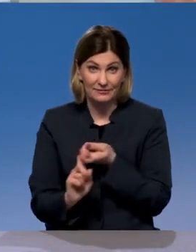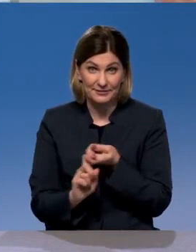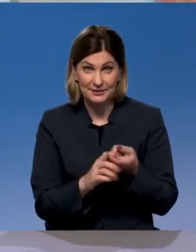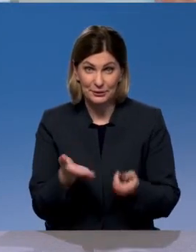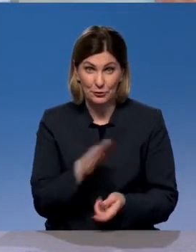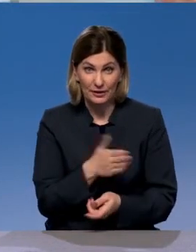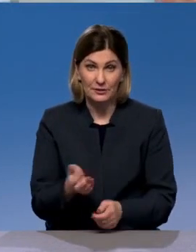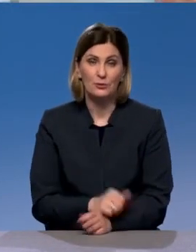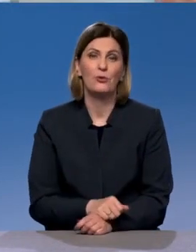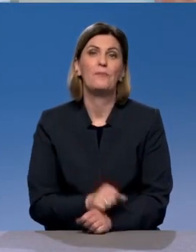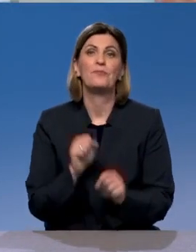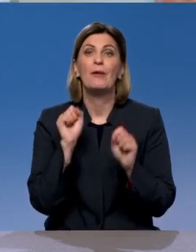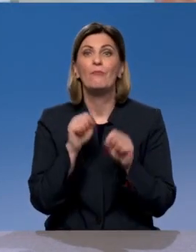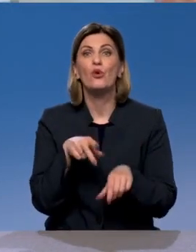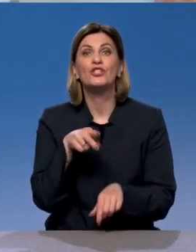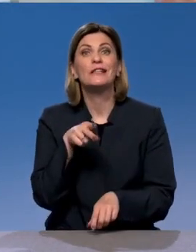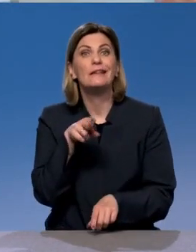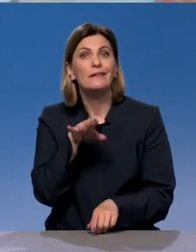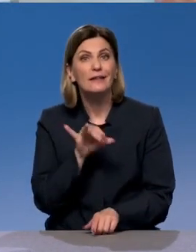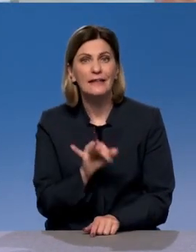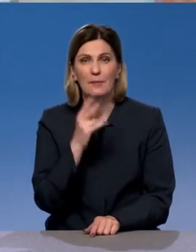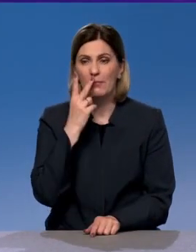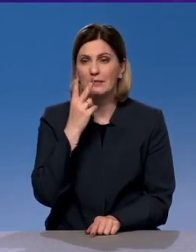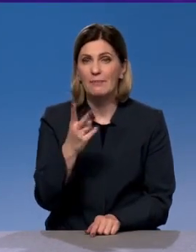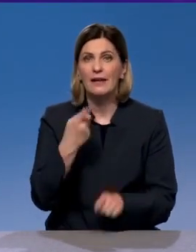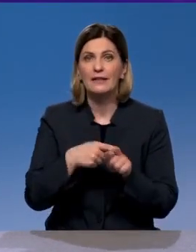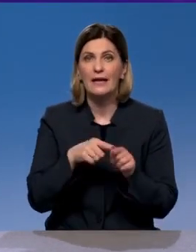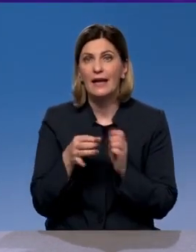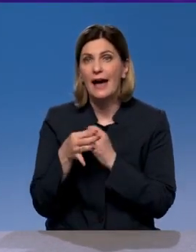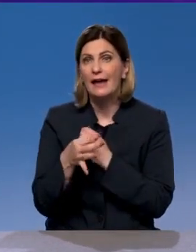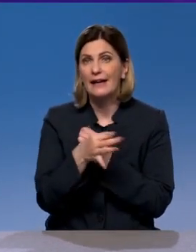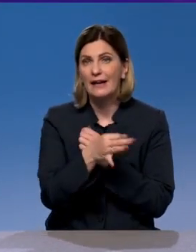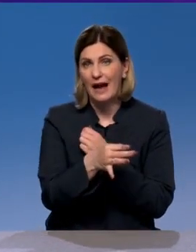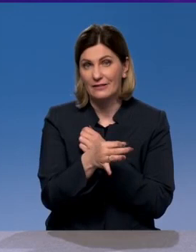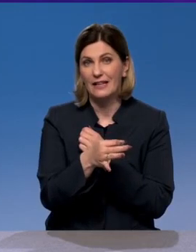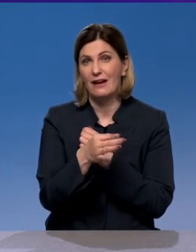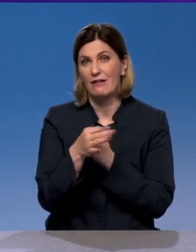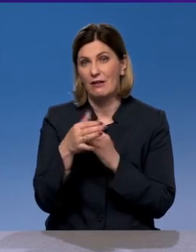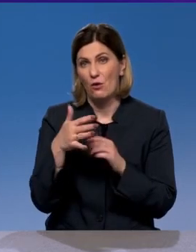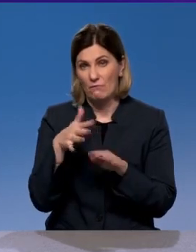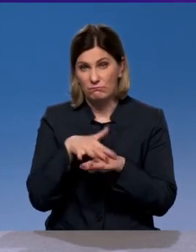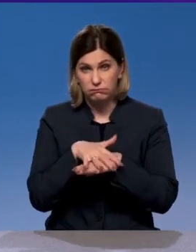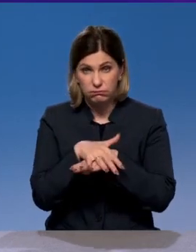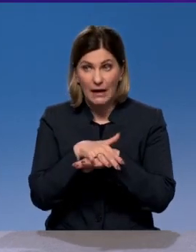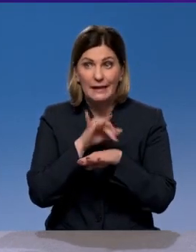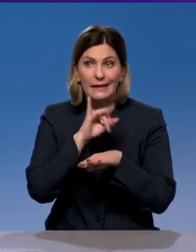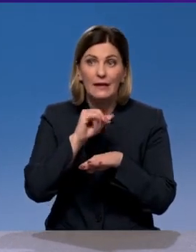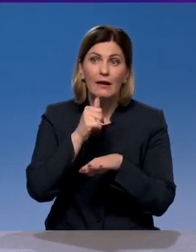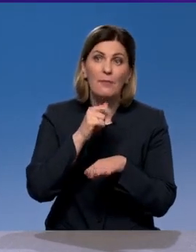Можно ли, посмотрев на вот эту региональную сеть и на рейтинге плохих дорог, хороших дорог в зависимости от региона,